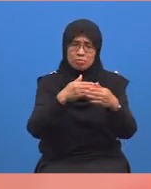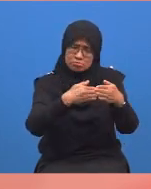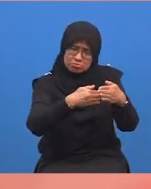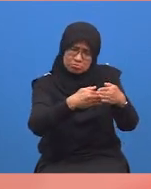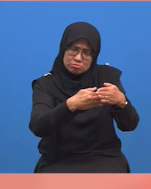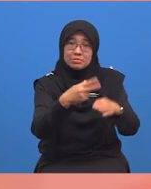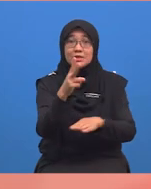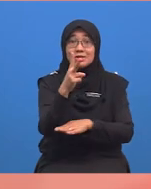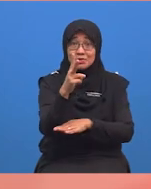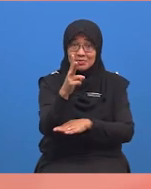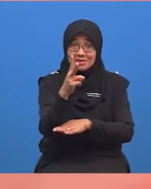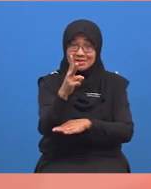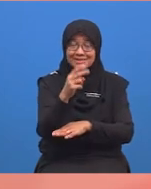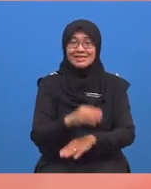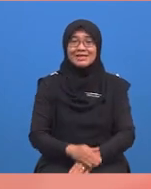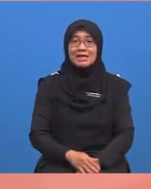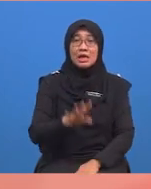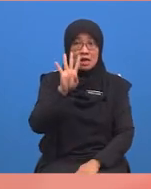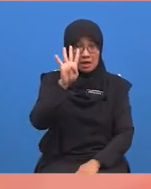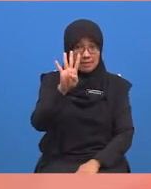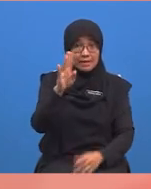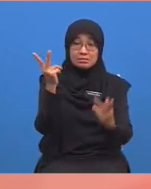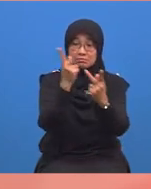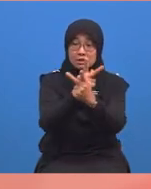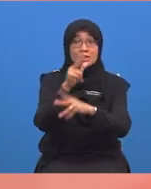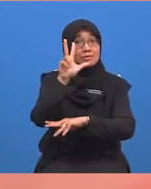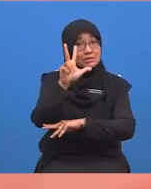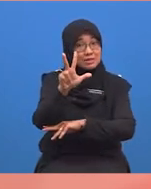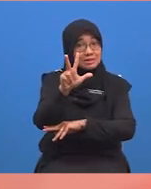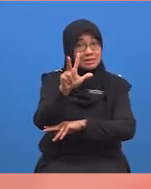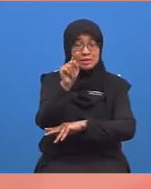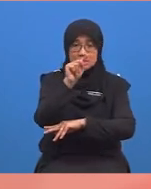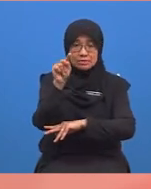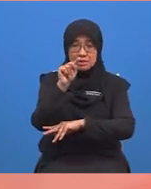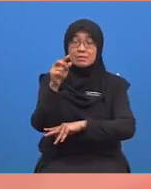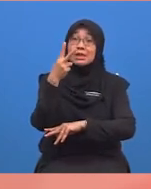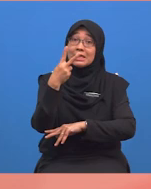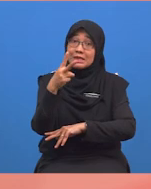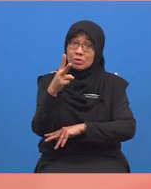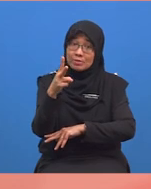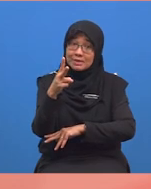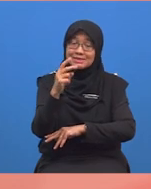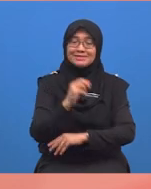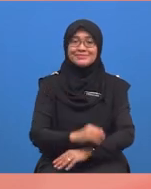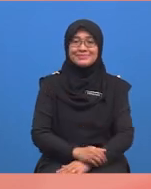dua belas. Iaitu empat darab tiga sama dengan dua belas.